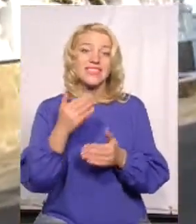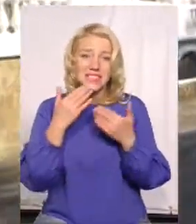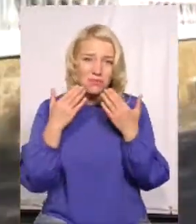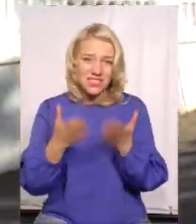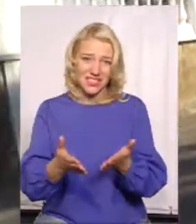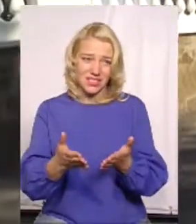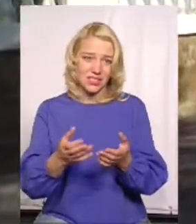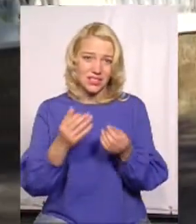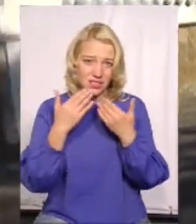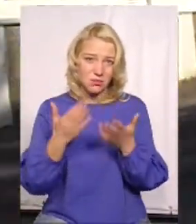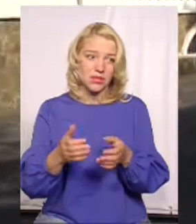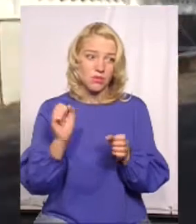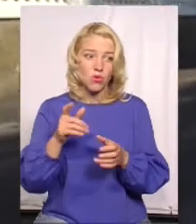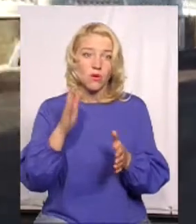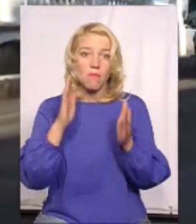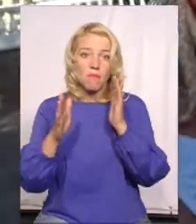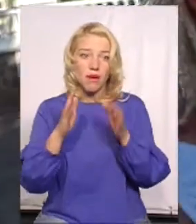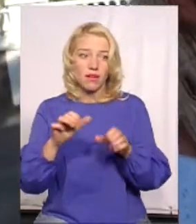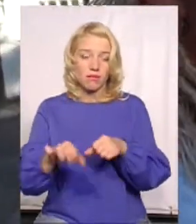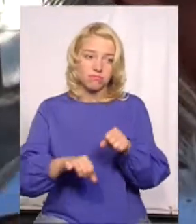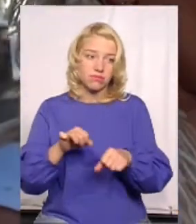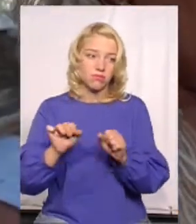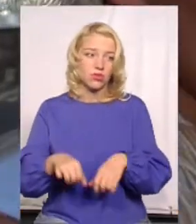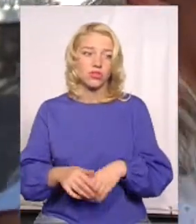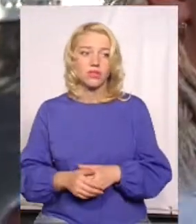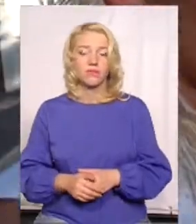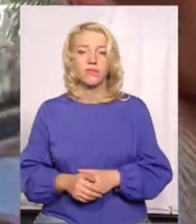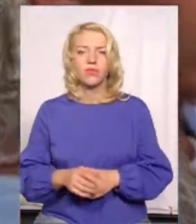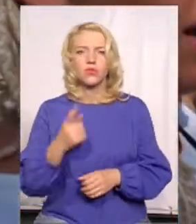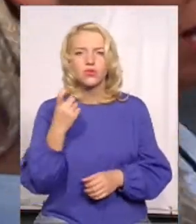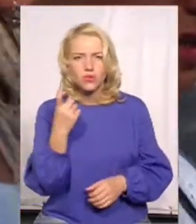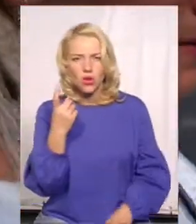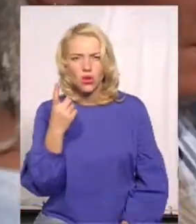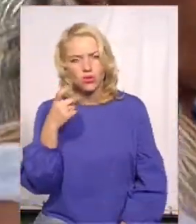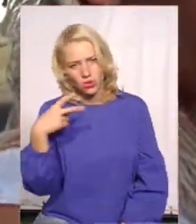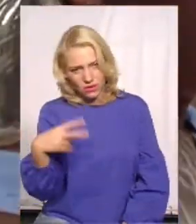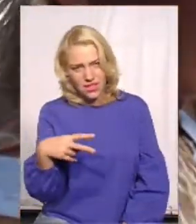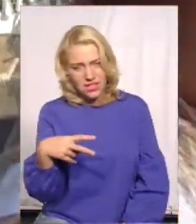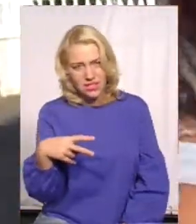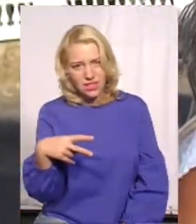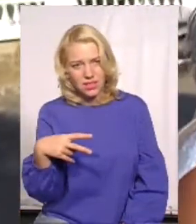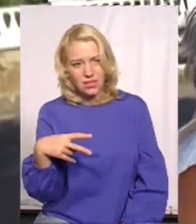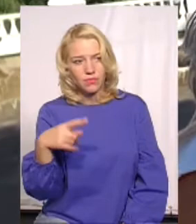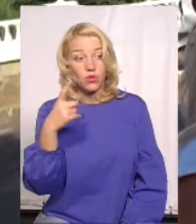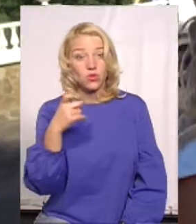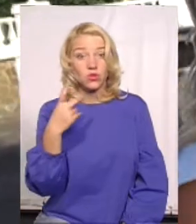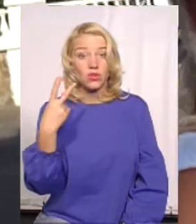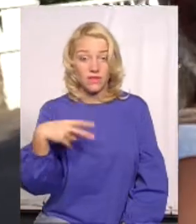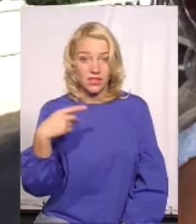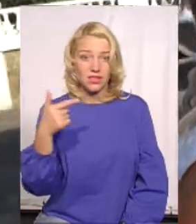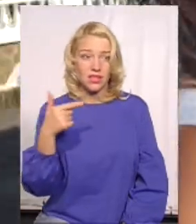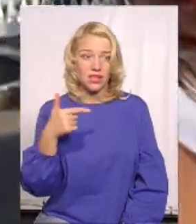так уздовж парку прокататися? Сто? Сто двадцять? Сто двадцять гривень.